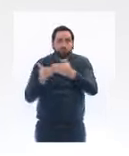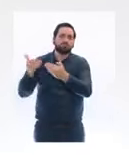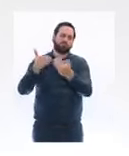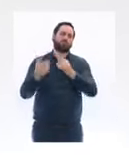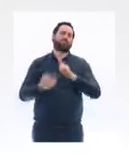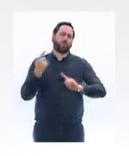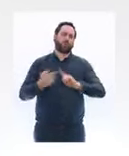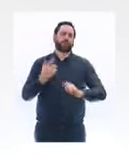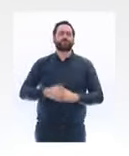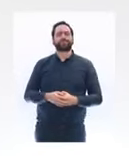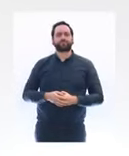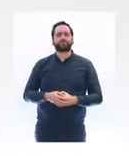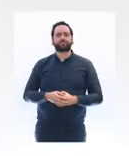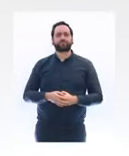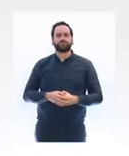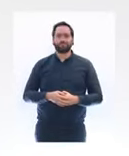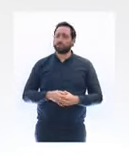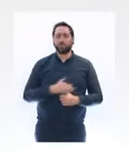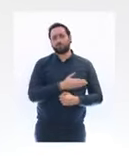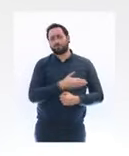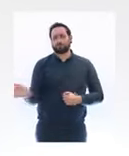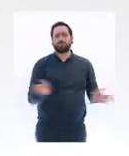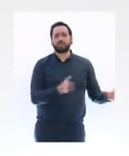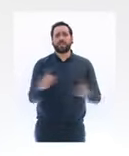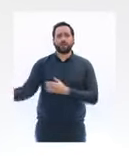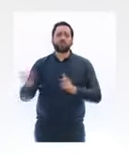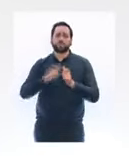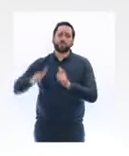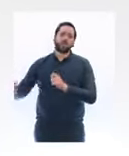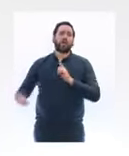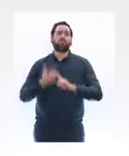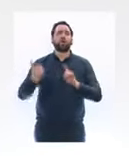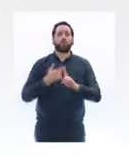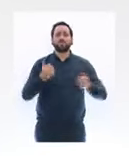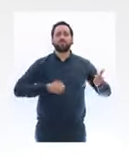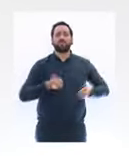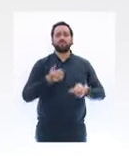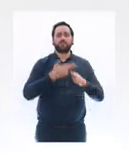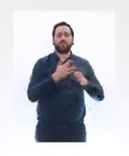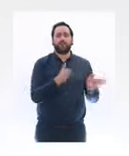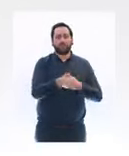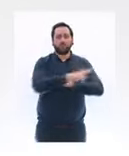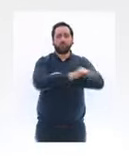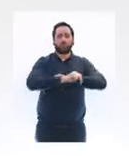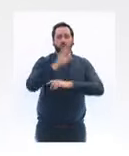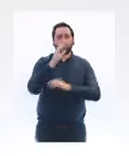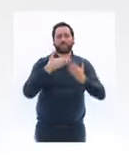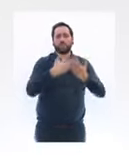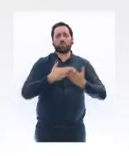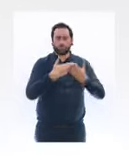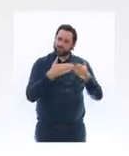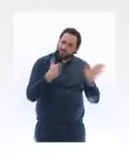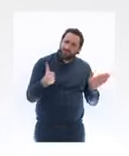pour tous les secteurs industriels, il est essentiel que les bureaux d'études restent ouverts et que les ingénieurs puissent s'y rendre pour le secteur